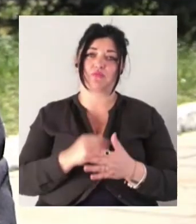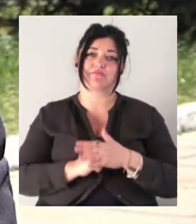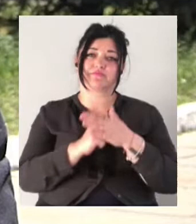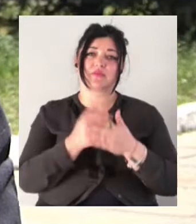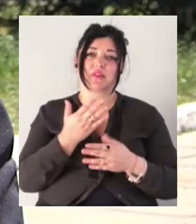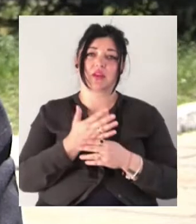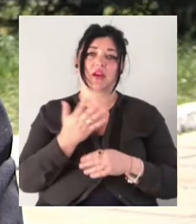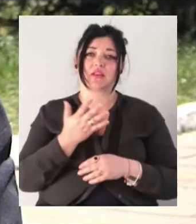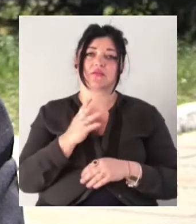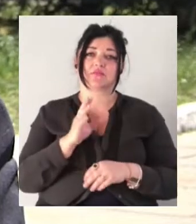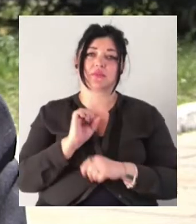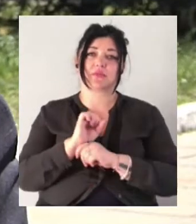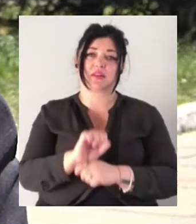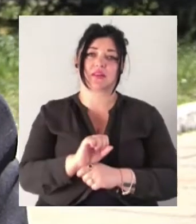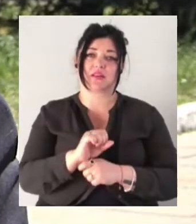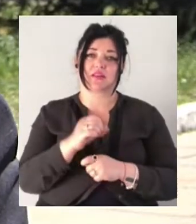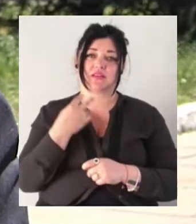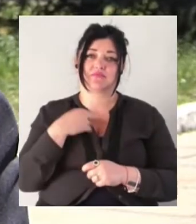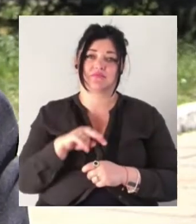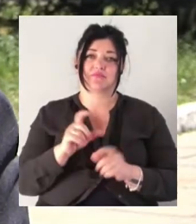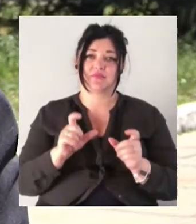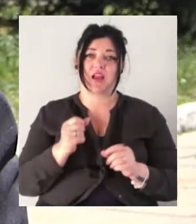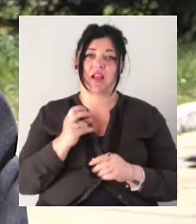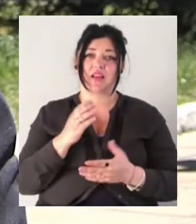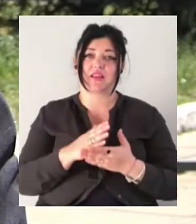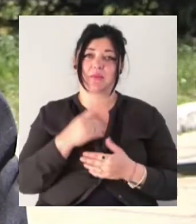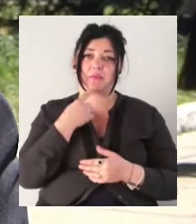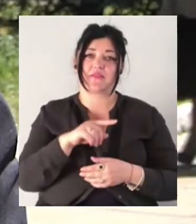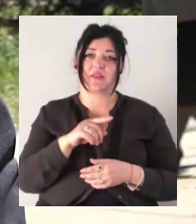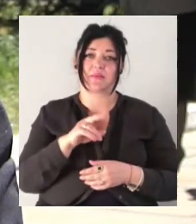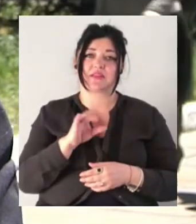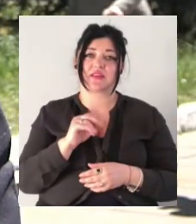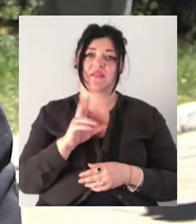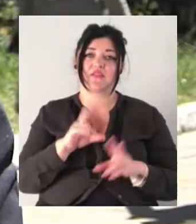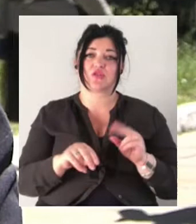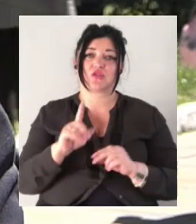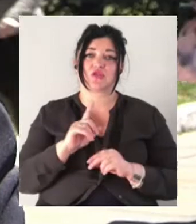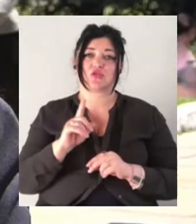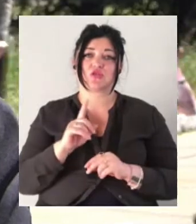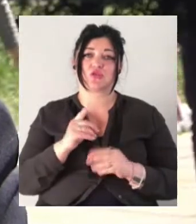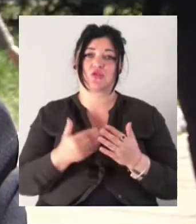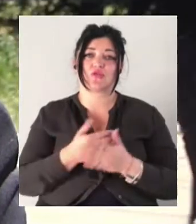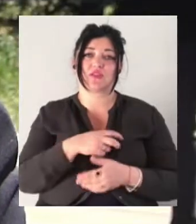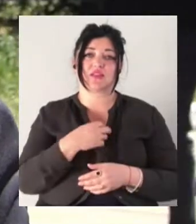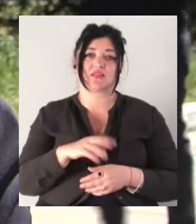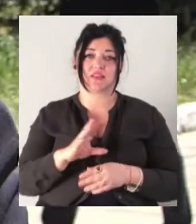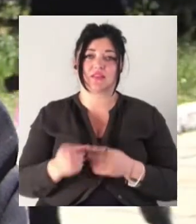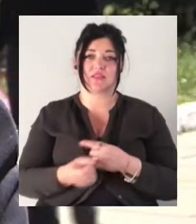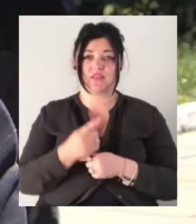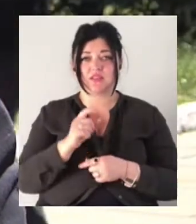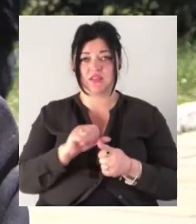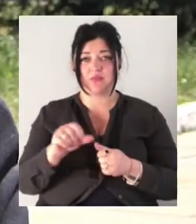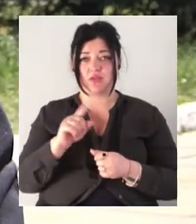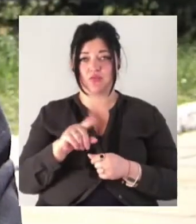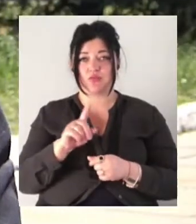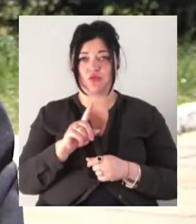є певні підстави вважати, що нові ризики не з'явилися саме тому, що ці особи перебувають